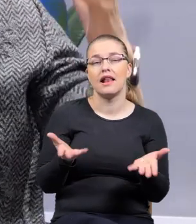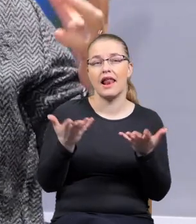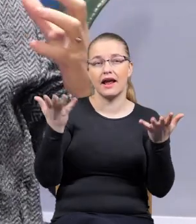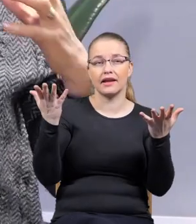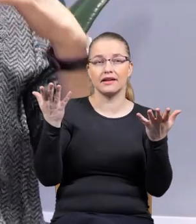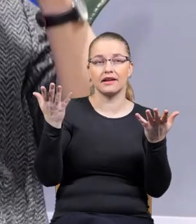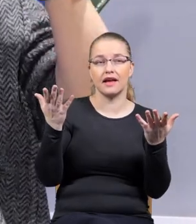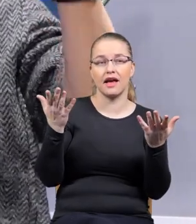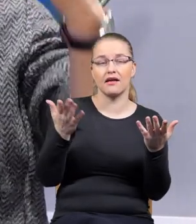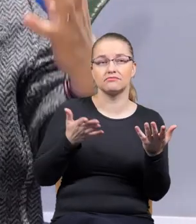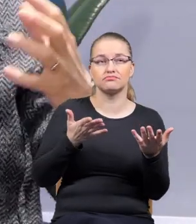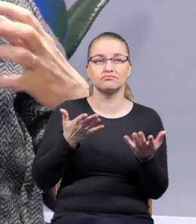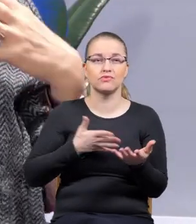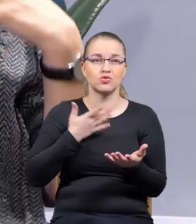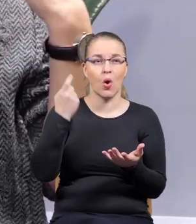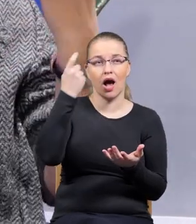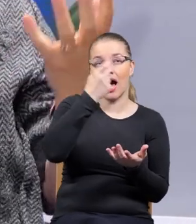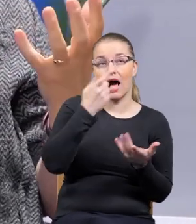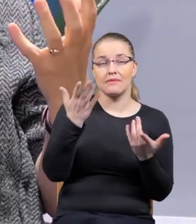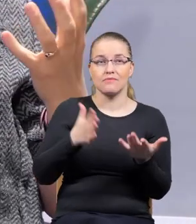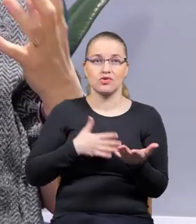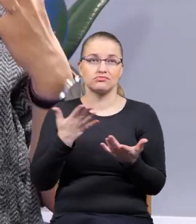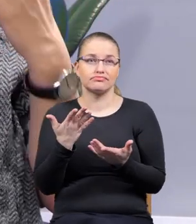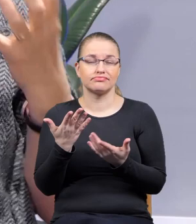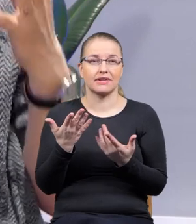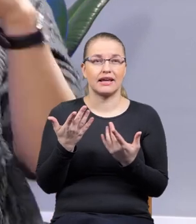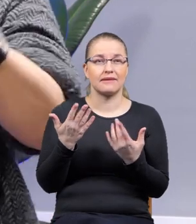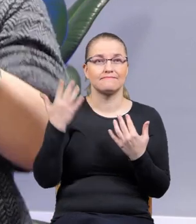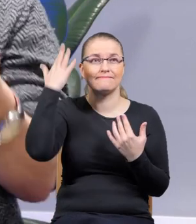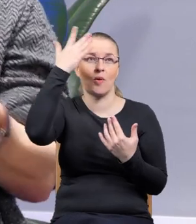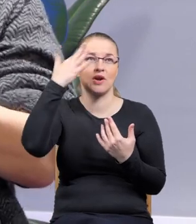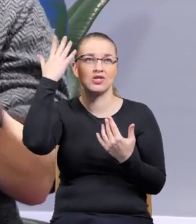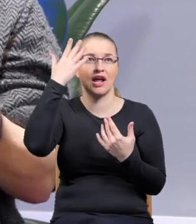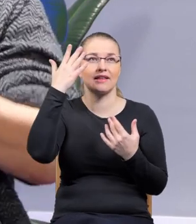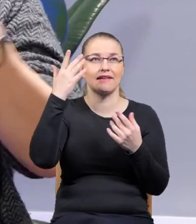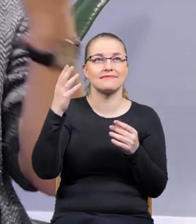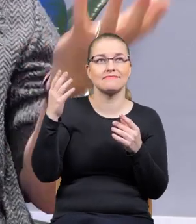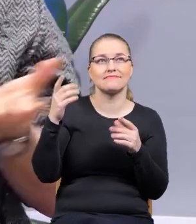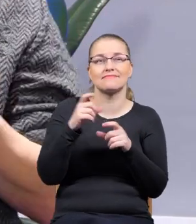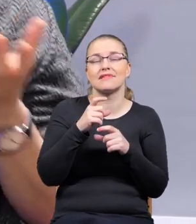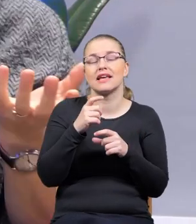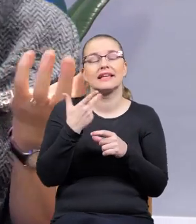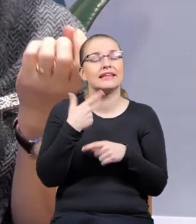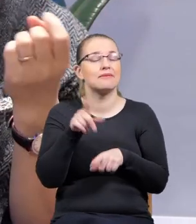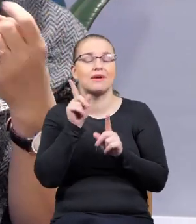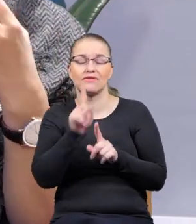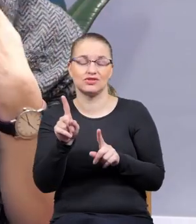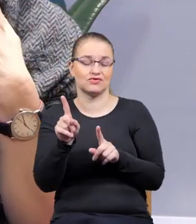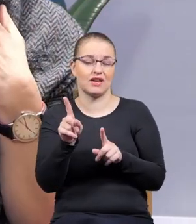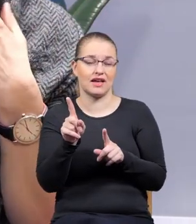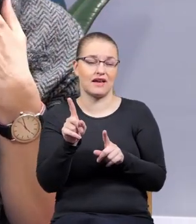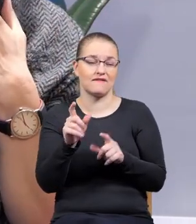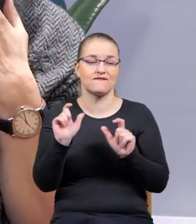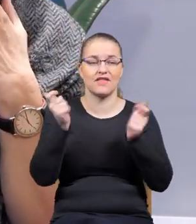przerabianie w głowie jakichś scen, które są nierzeczywiste, to znaczy są z jakiegoś innego świata.